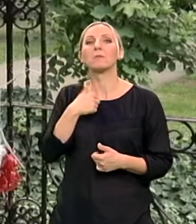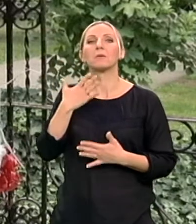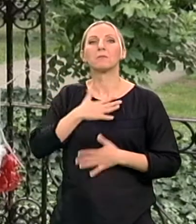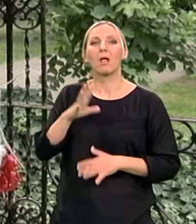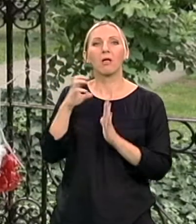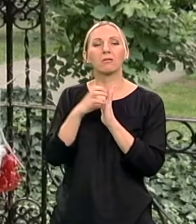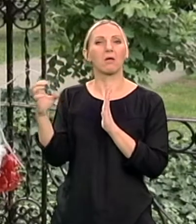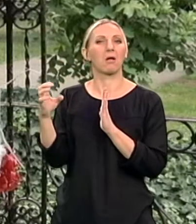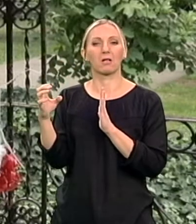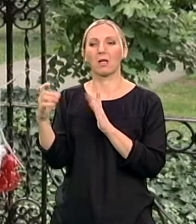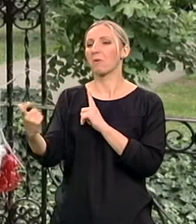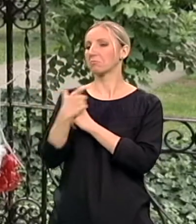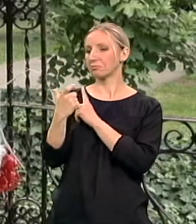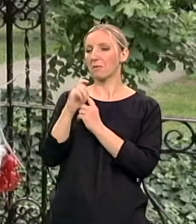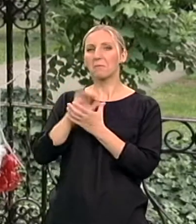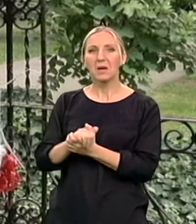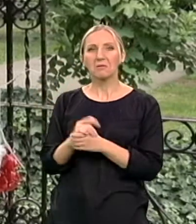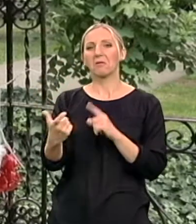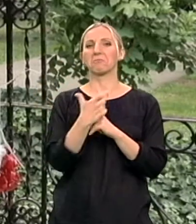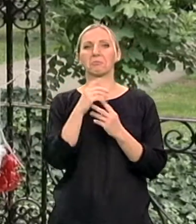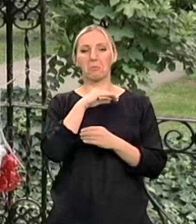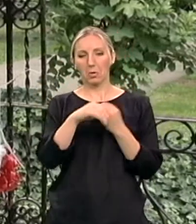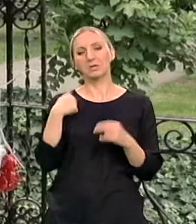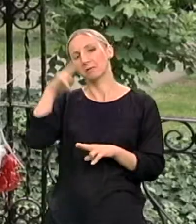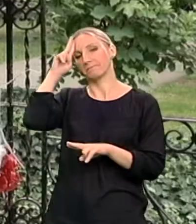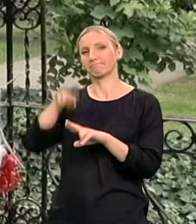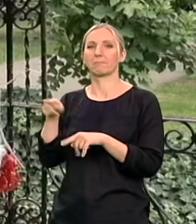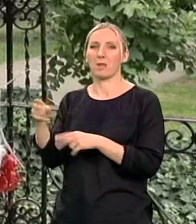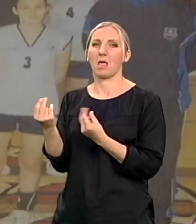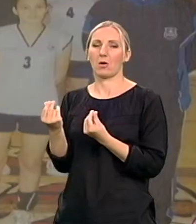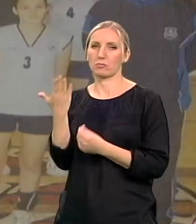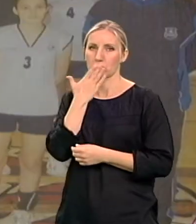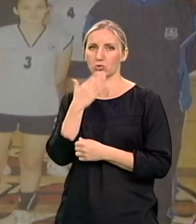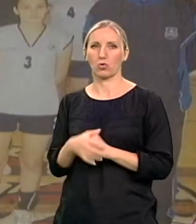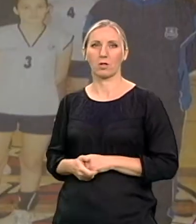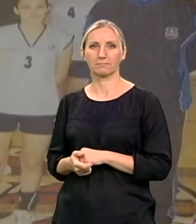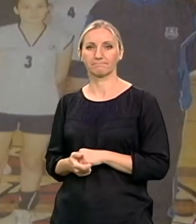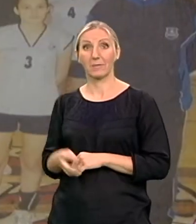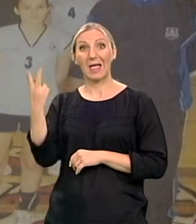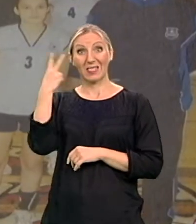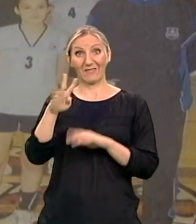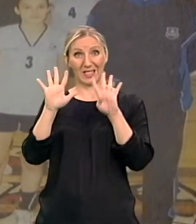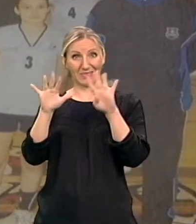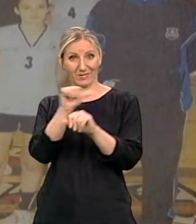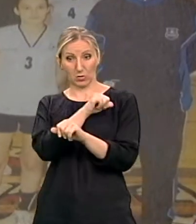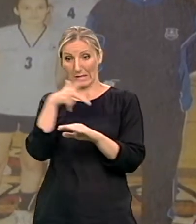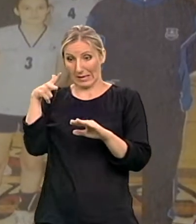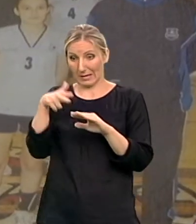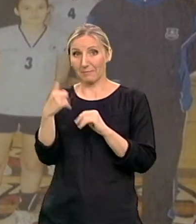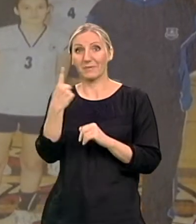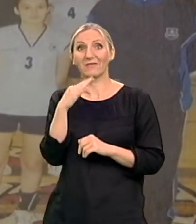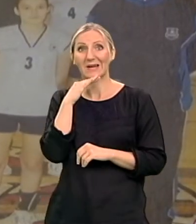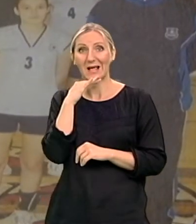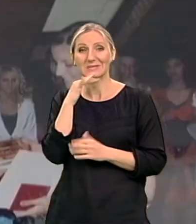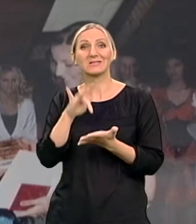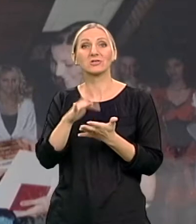onda tako na nagovor prijatelja, porodice, sam se odlučila za ekonomsku školu. 2009. godine, pred kraj prvog razreda